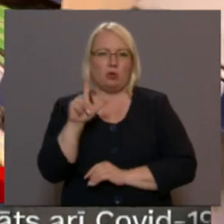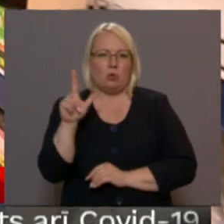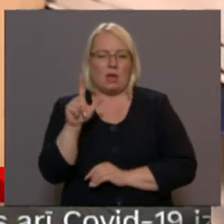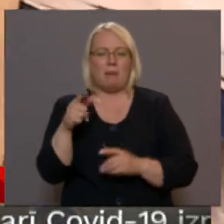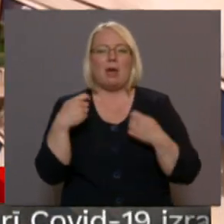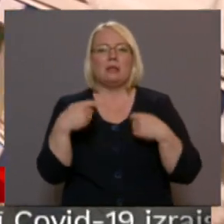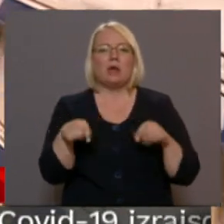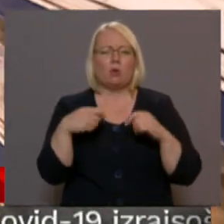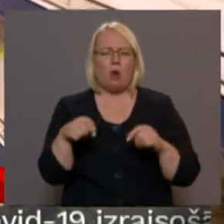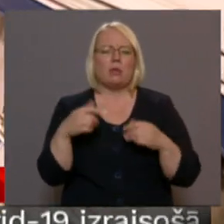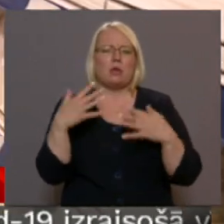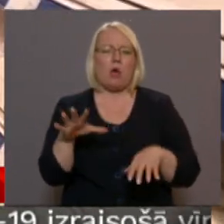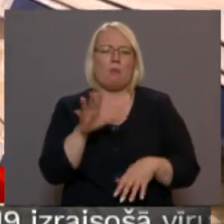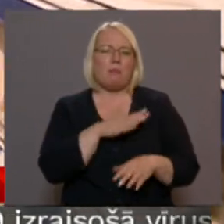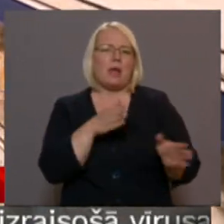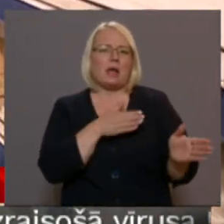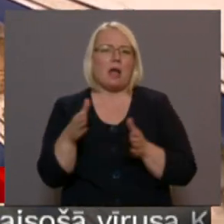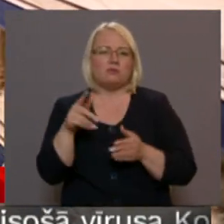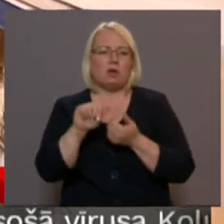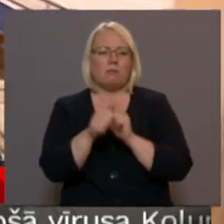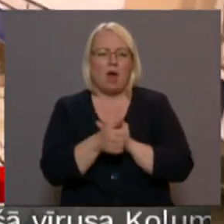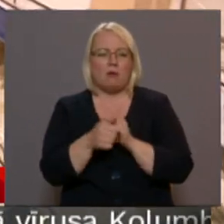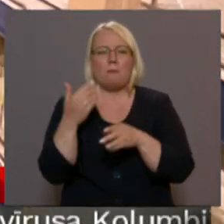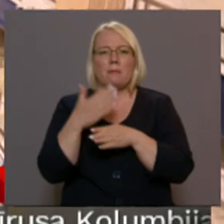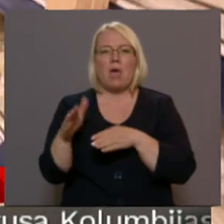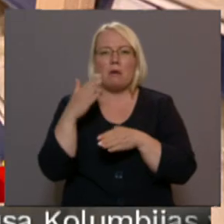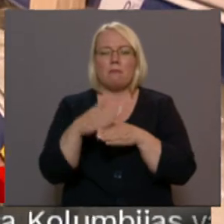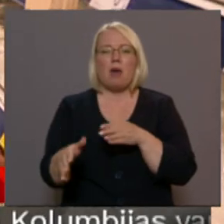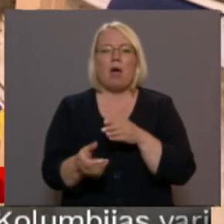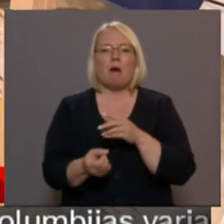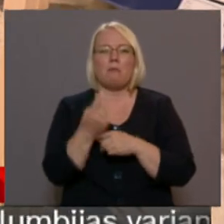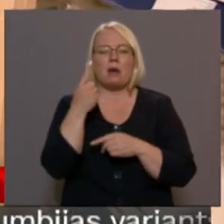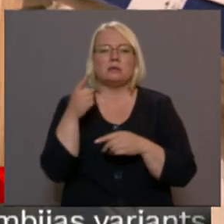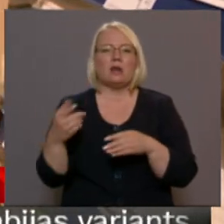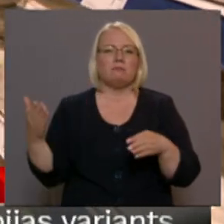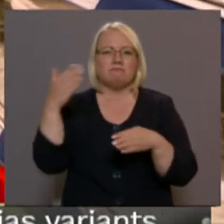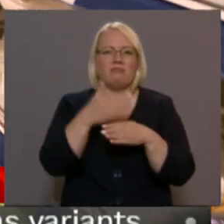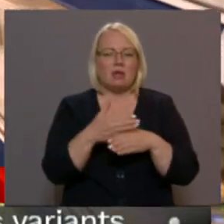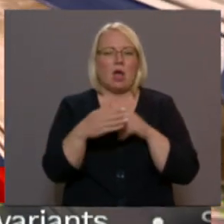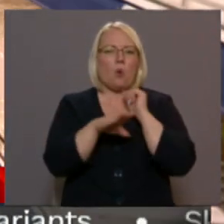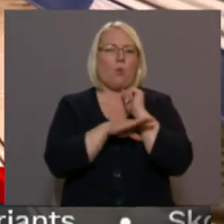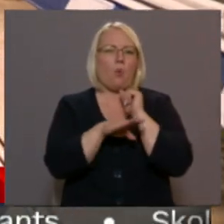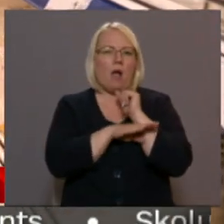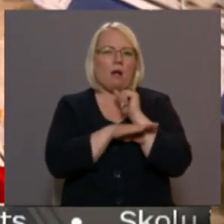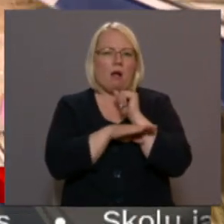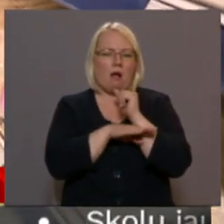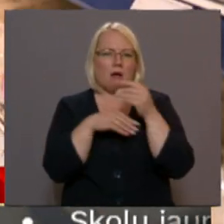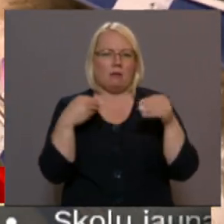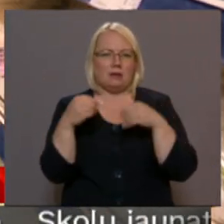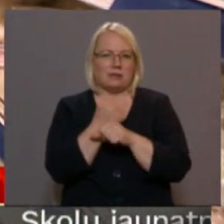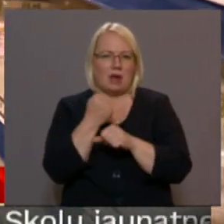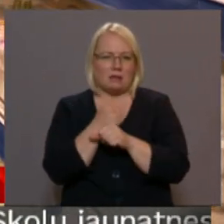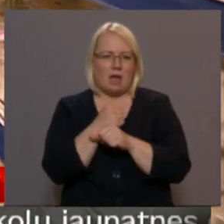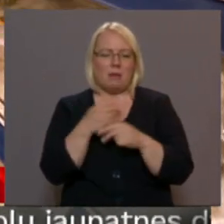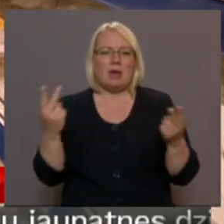pārmaiņām bijuši jau gatavi un pamazinām veikalu plauktos lūk šādas te plāstmasa galda piedarumas aizstāja ar koka alternatīvām. Bet